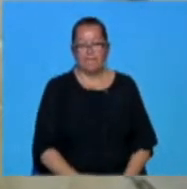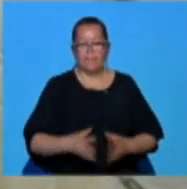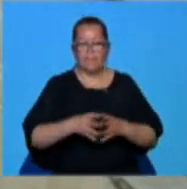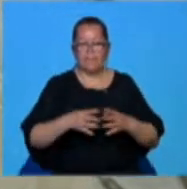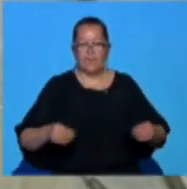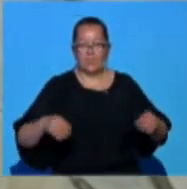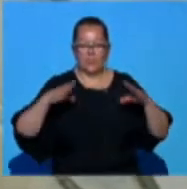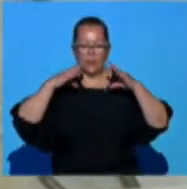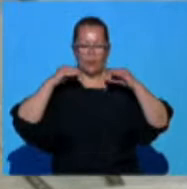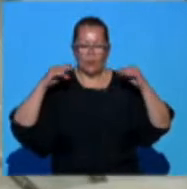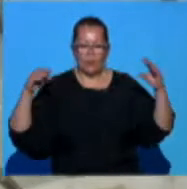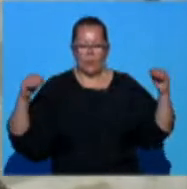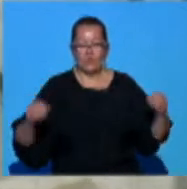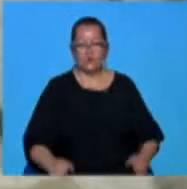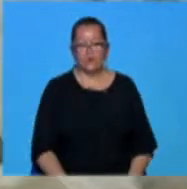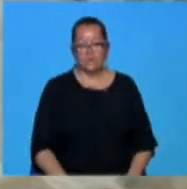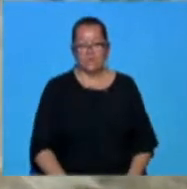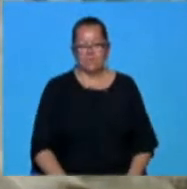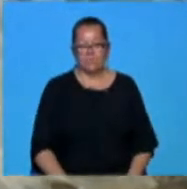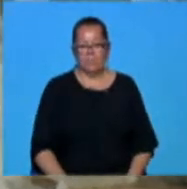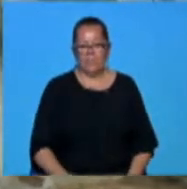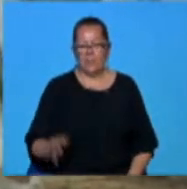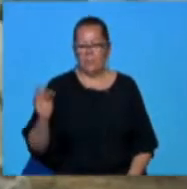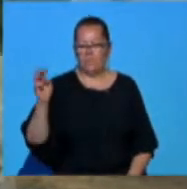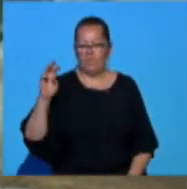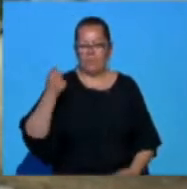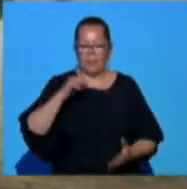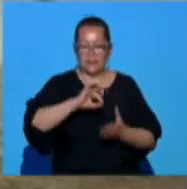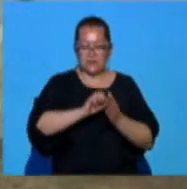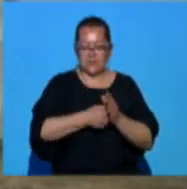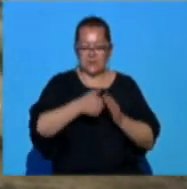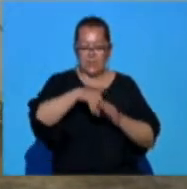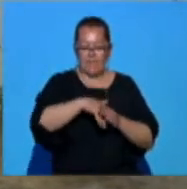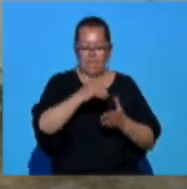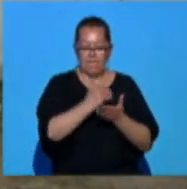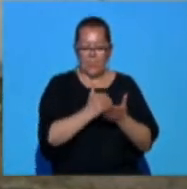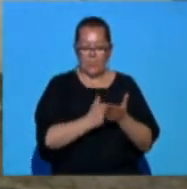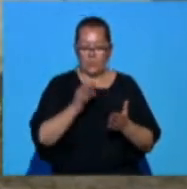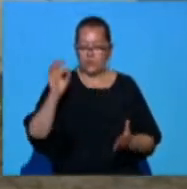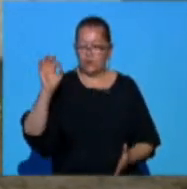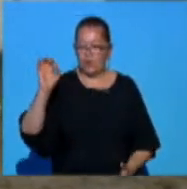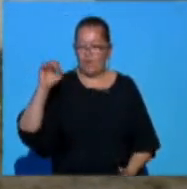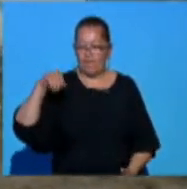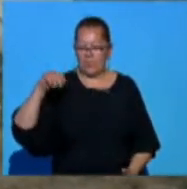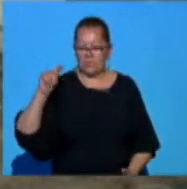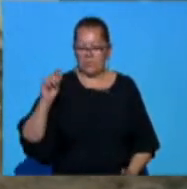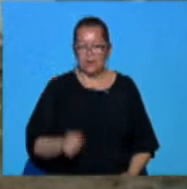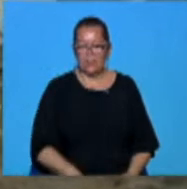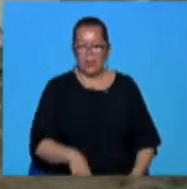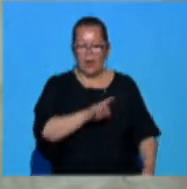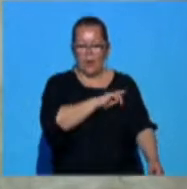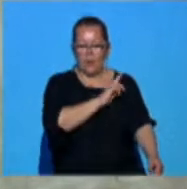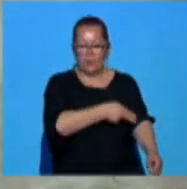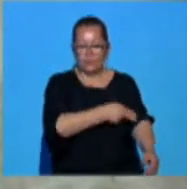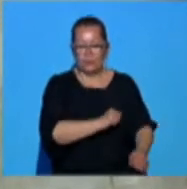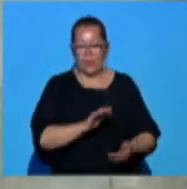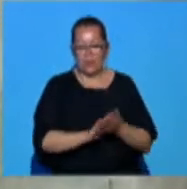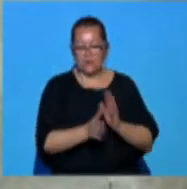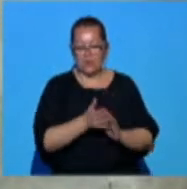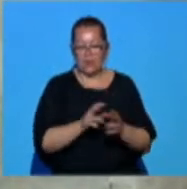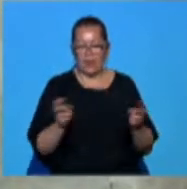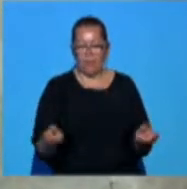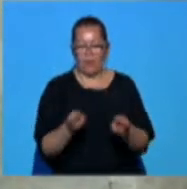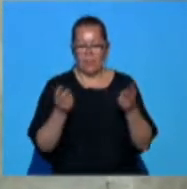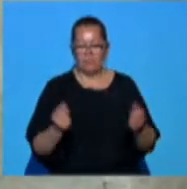Pagubele sunt cu atât mai mari cu cât o parte dintre fermieri erau înscriși în programul Tomata și se pregăteau de recoltat. Autoritățile au finalizat